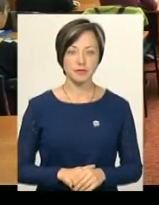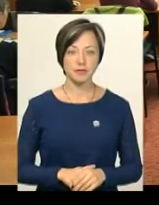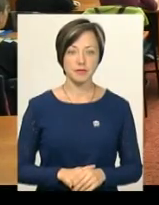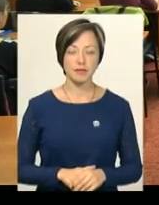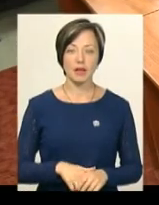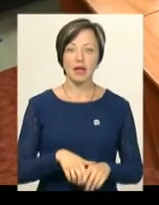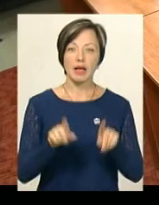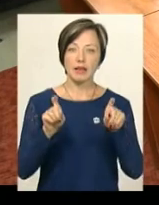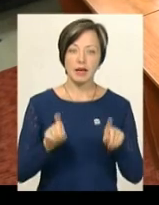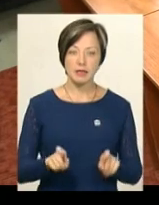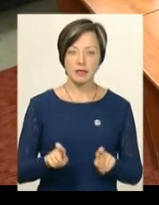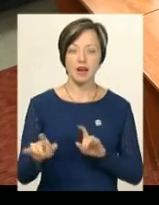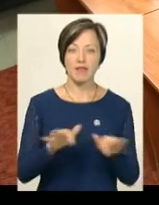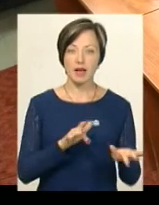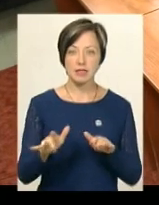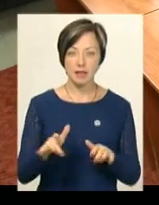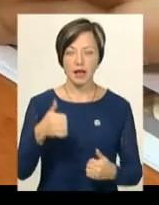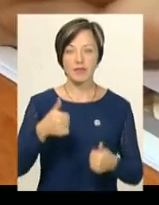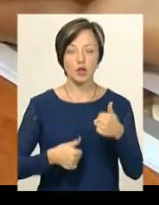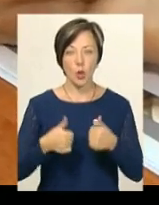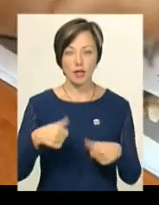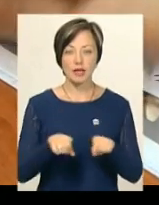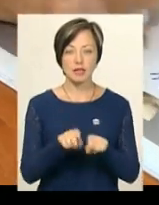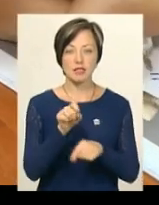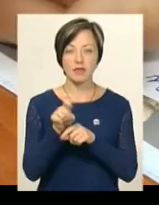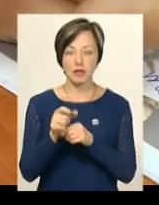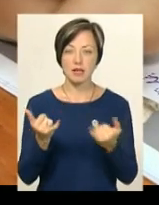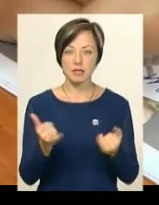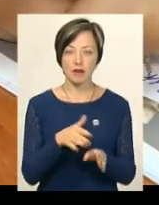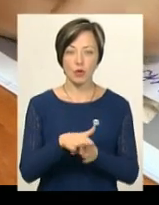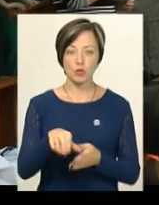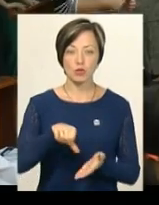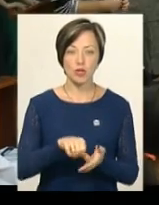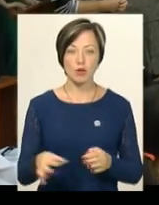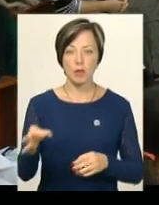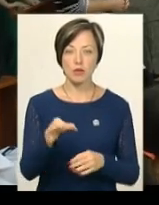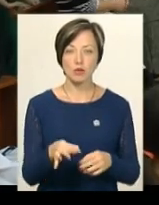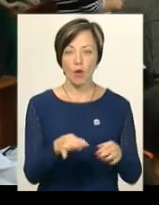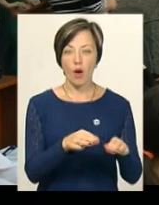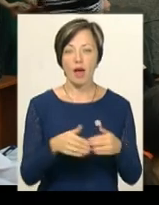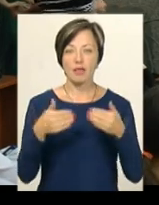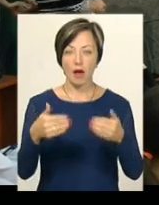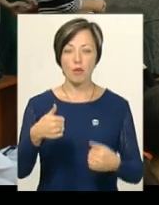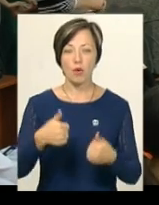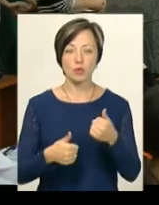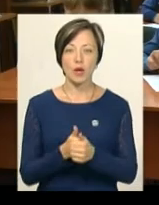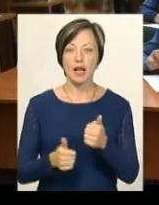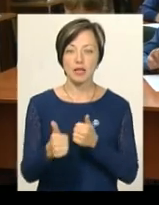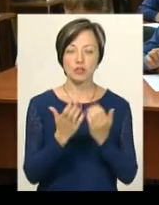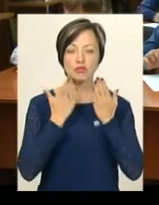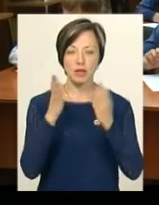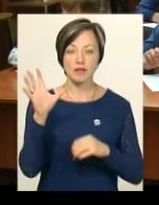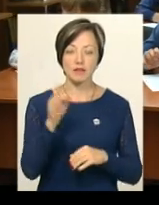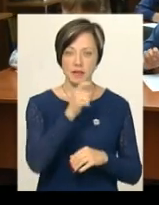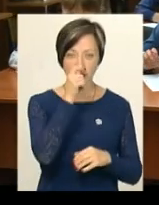Тести, квест та інтерактивна вікторина – саме такі завдання зараз виконують учасники обласного етапу конкурсу «Лідер читання». Усі